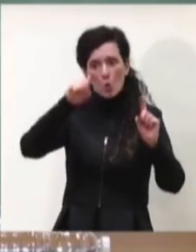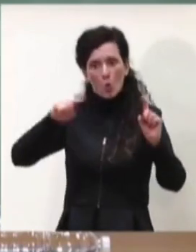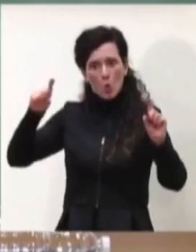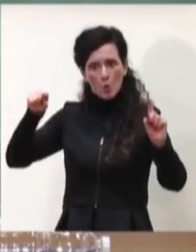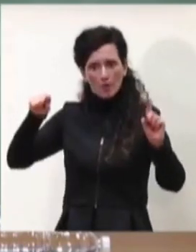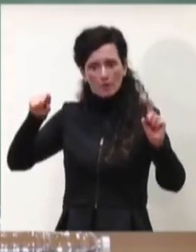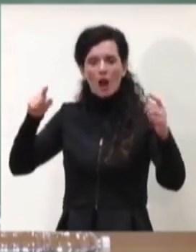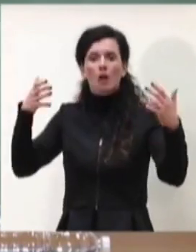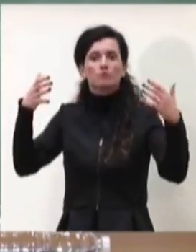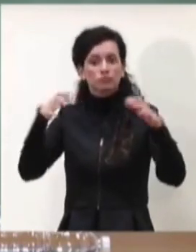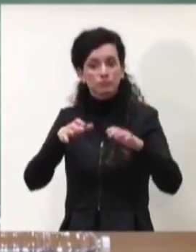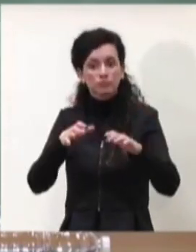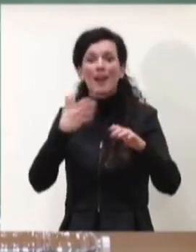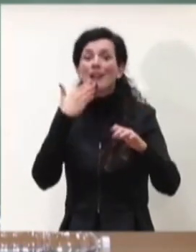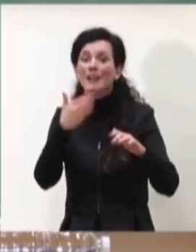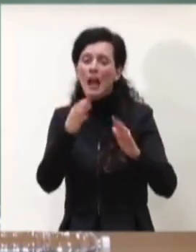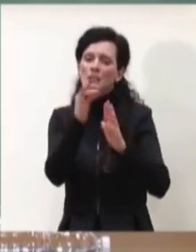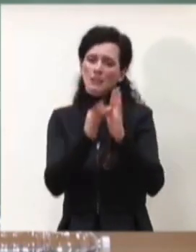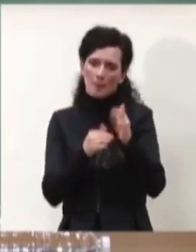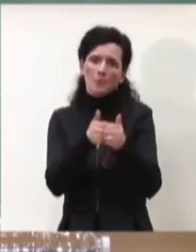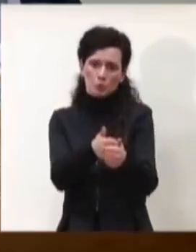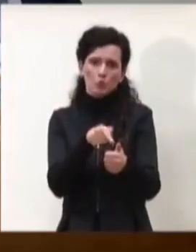dovuta alle misure che sono state adottate.